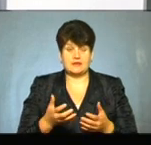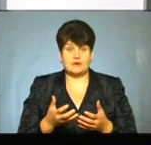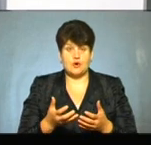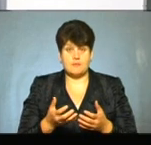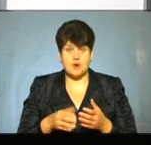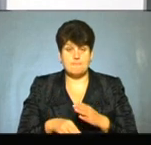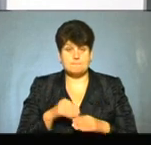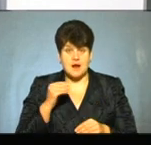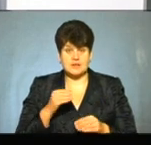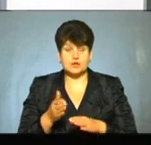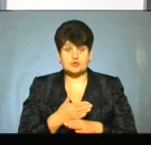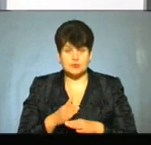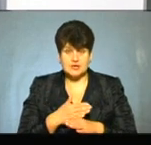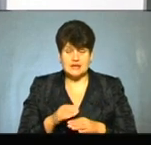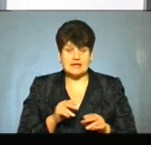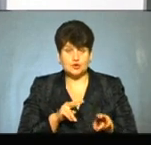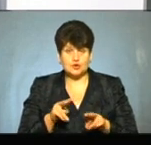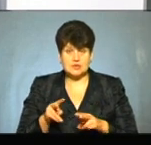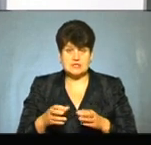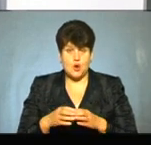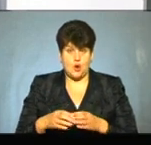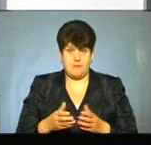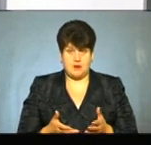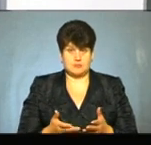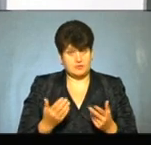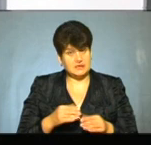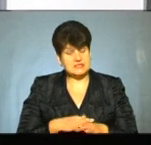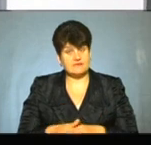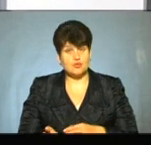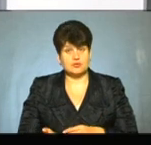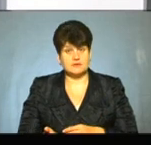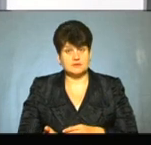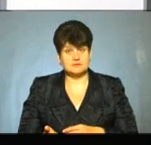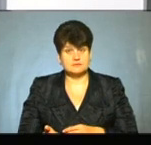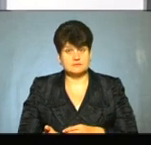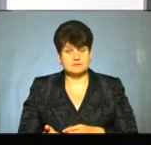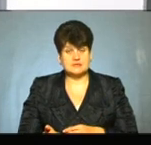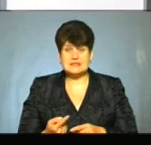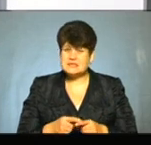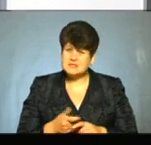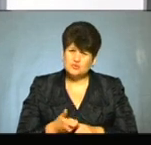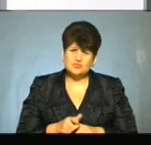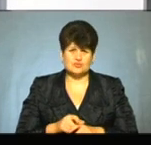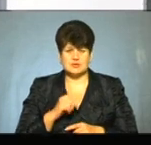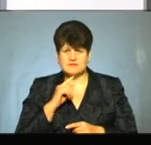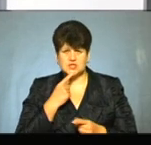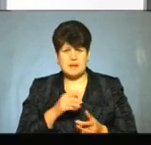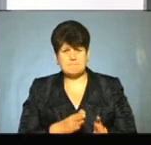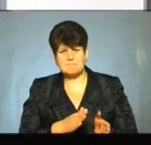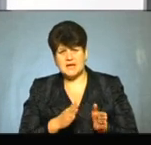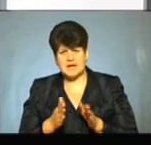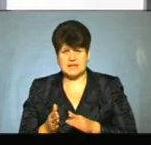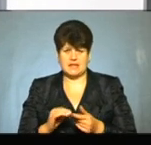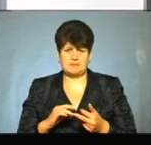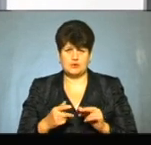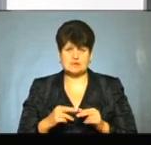обрали, розподіляються і контролюються громадами, правоохоронними органами і так далі, ну, то давайте це виконувати. Ну, от це дуже важкий такий перехідний період